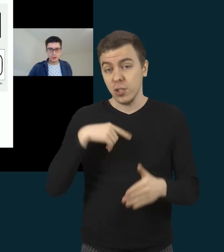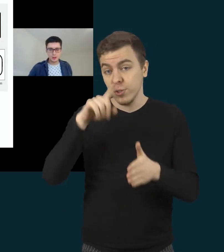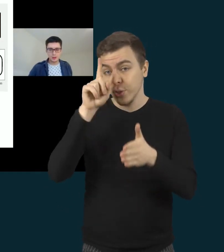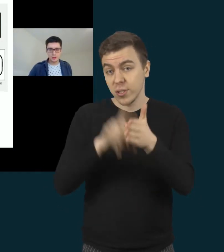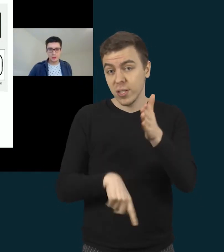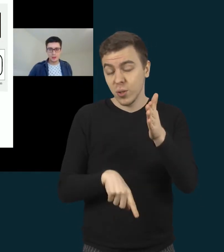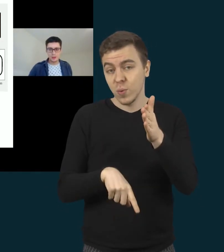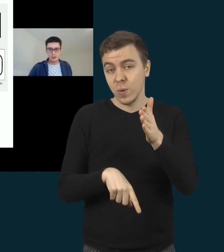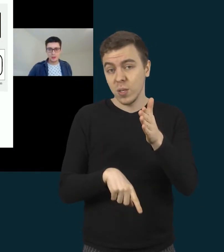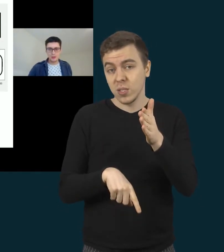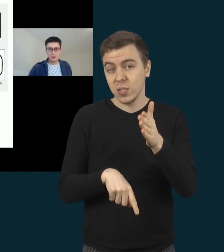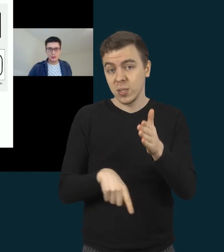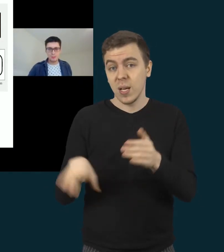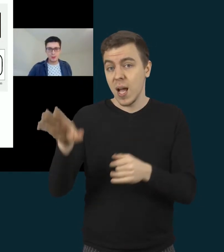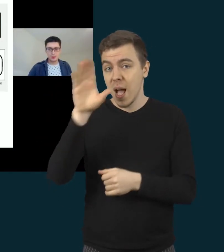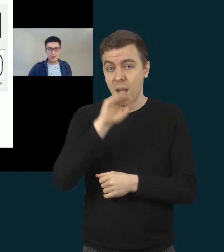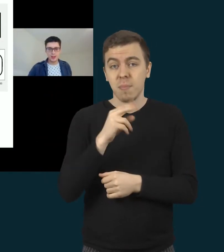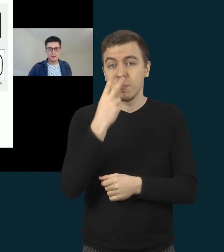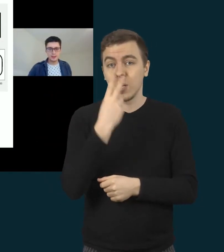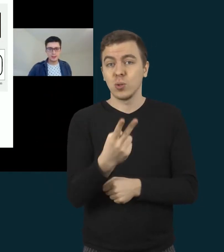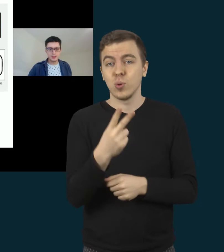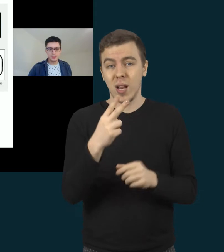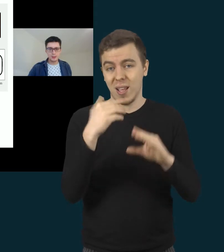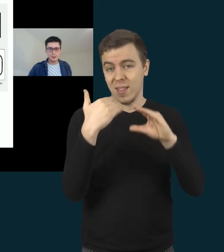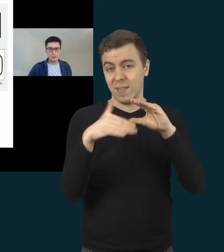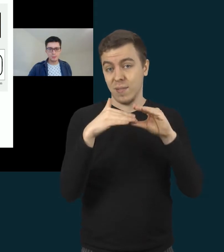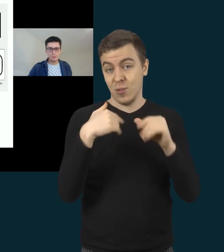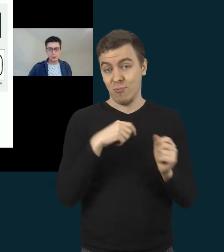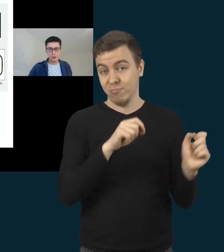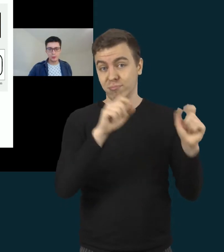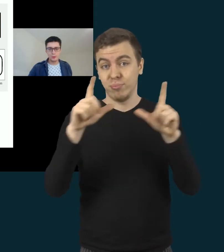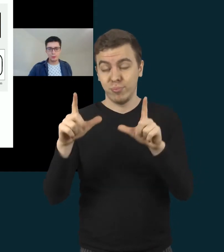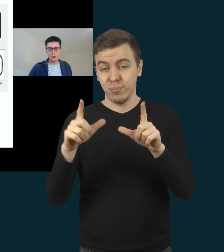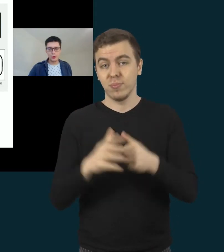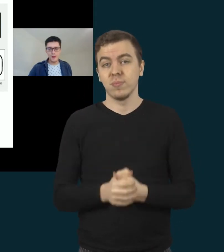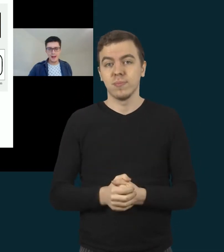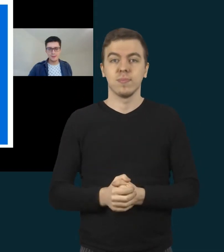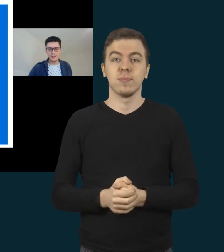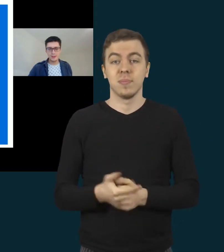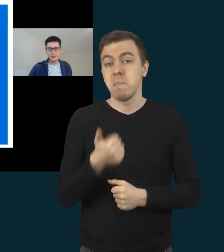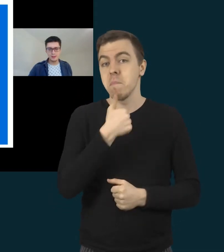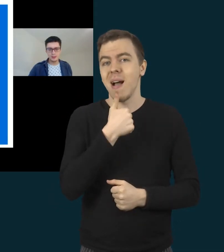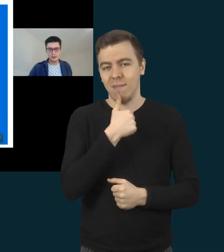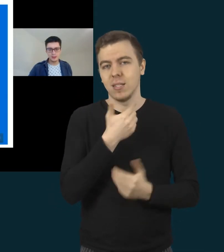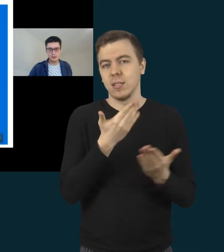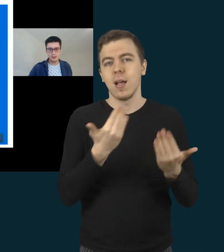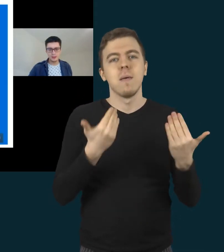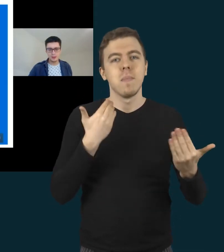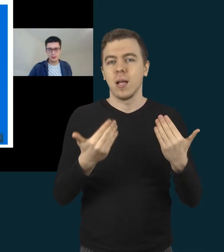pažiūrėti tokio filmuko pavyzdį.